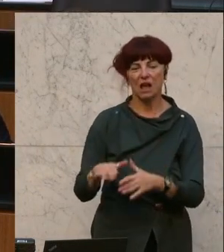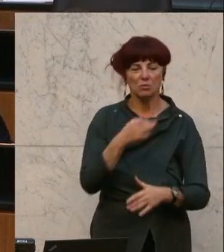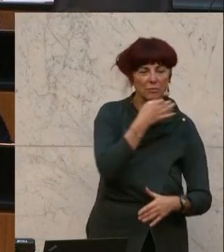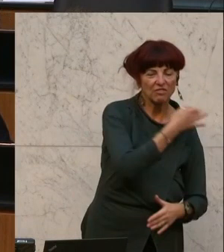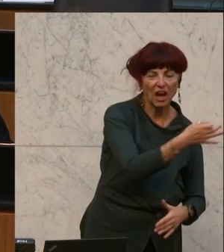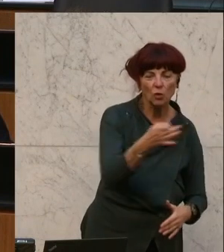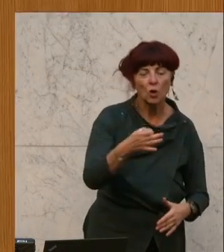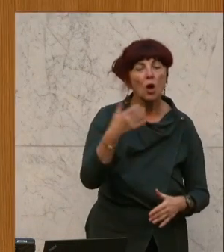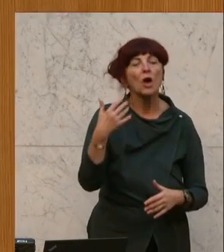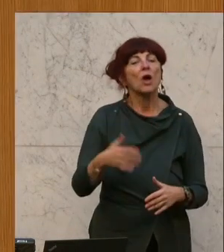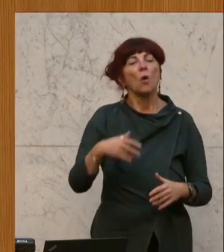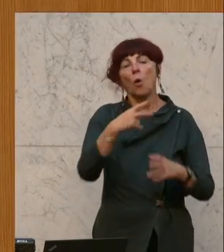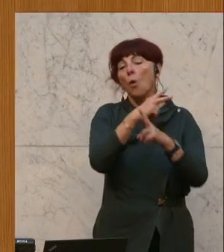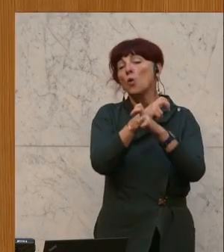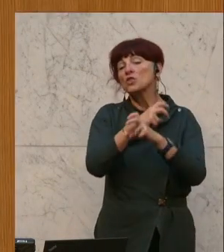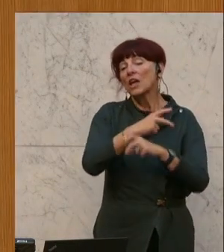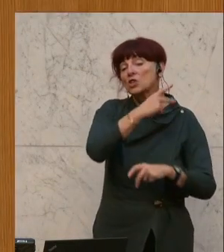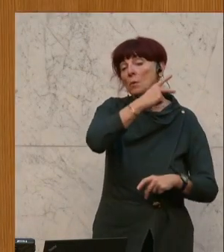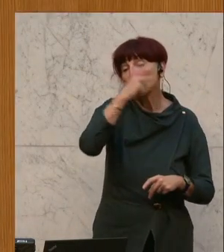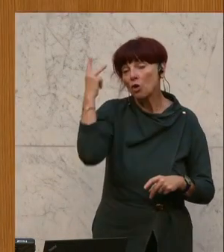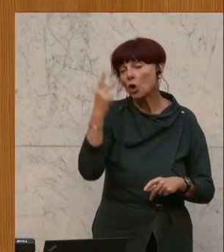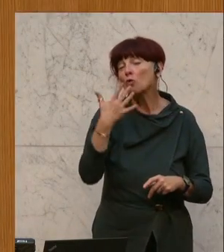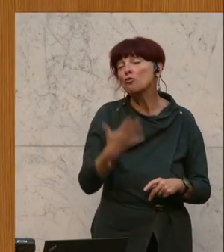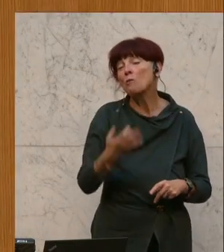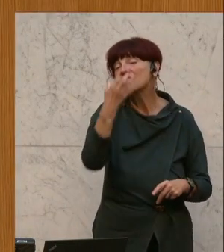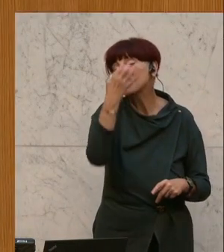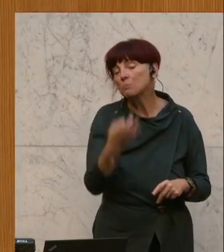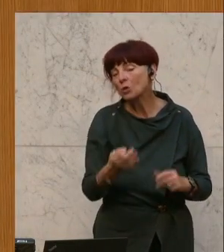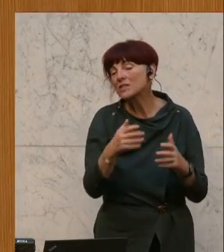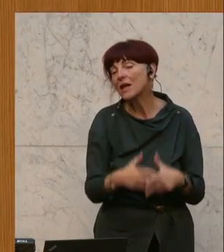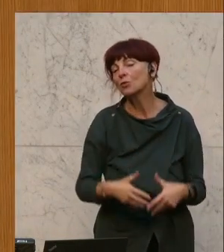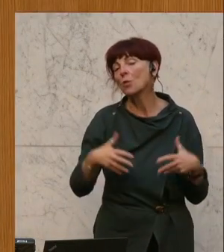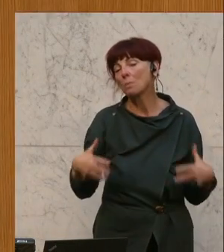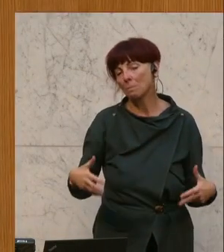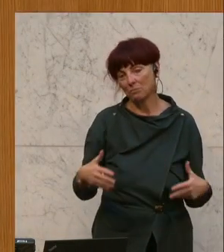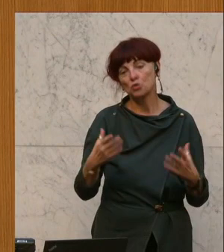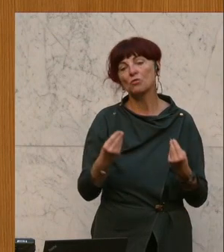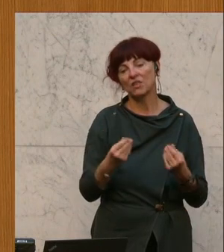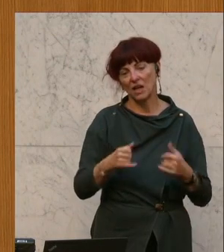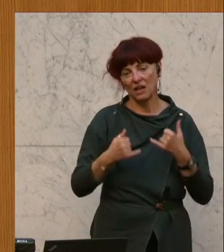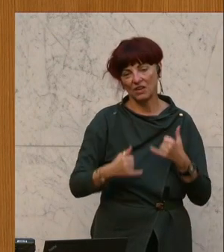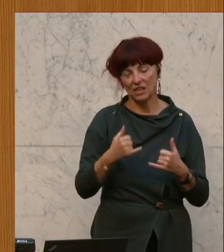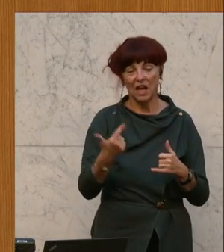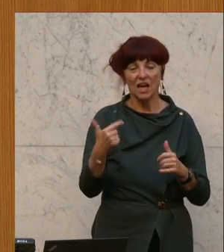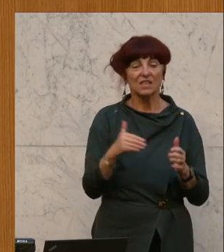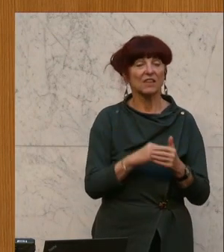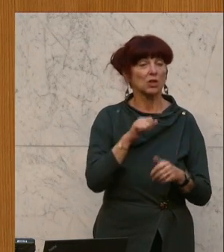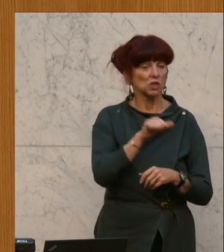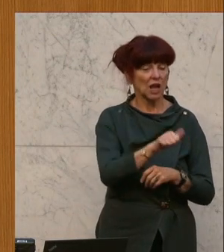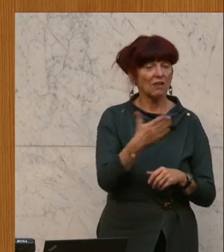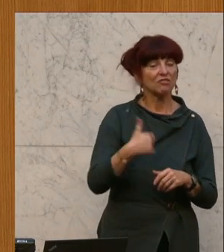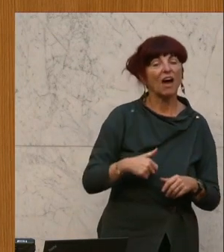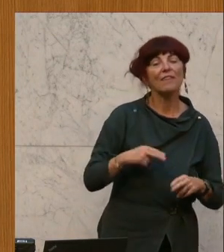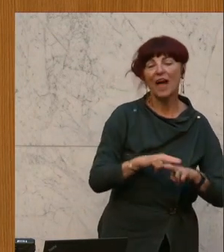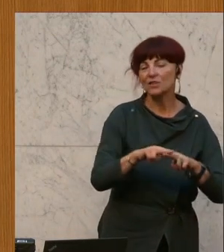der österreichischen Bevölkerung übergewichtig adipös sind. Und 2011 wurde ein nationaler Aktionsplan Ernährung ins Leben